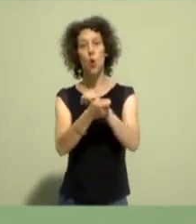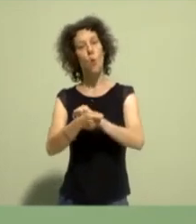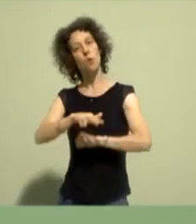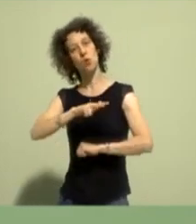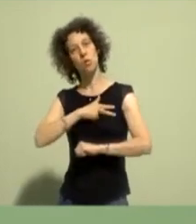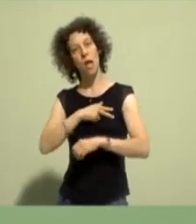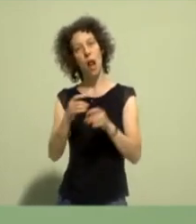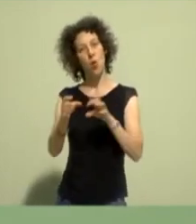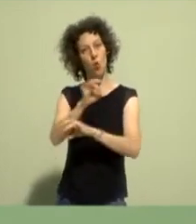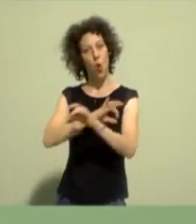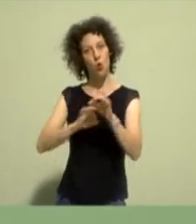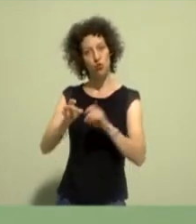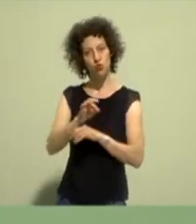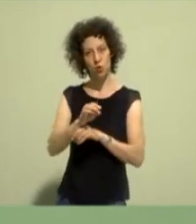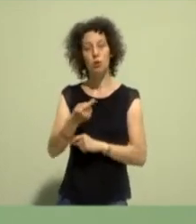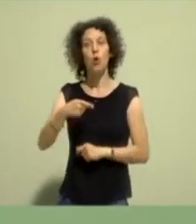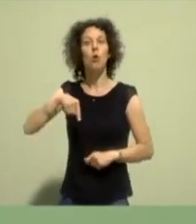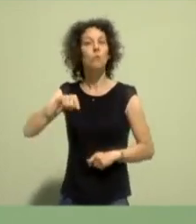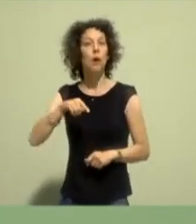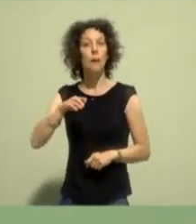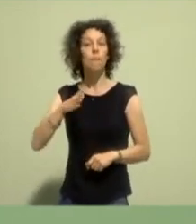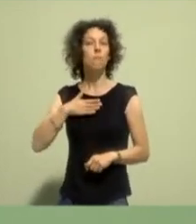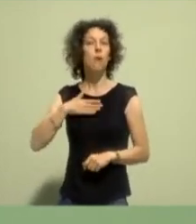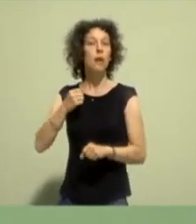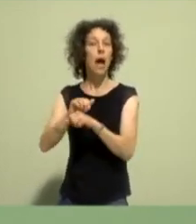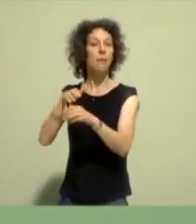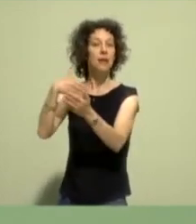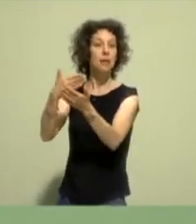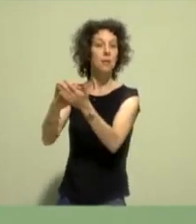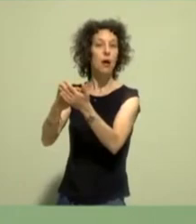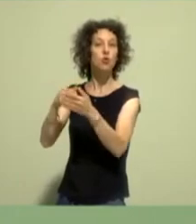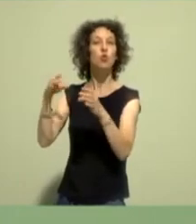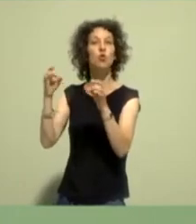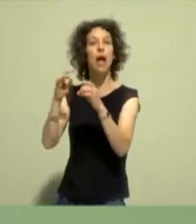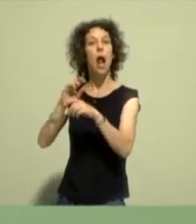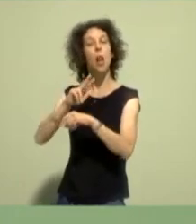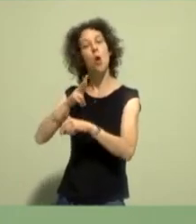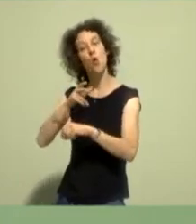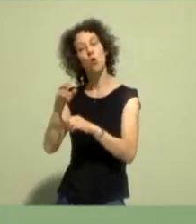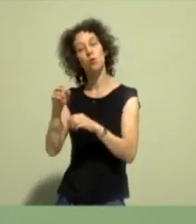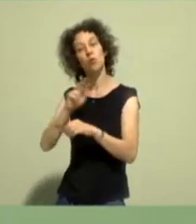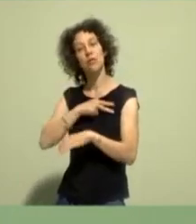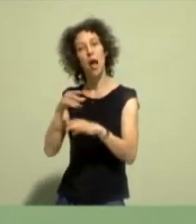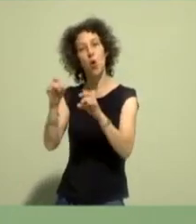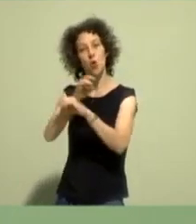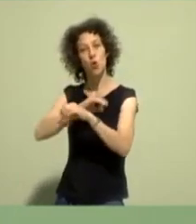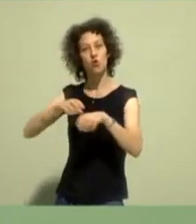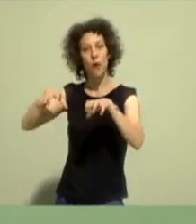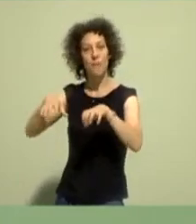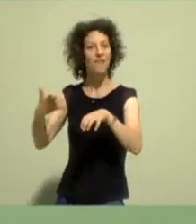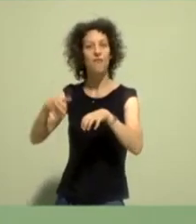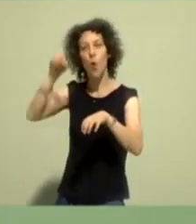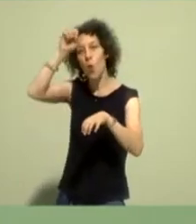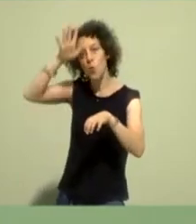umstellen. Bei meiner Arbeitgeberin, einer sozial-ökologischen Bank aus dem Ruhrgebiet, gestalten wir diesen Wandel seit langer Zeit.